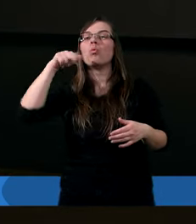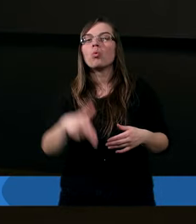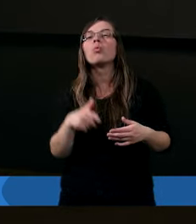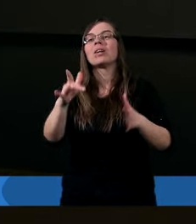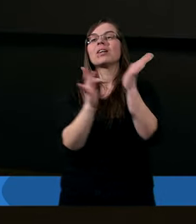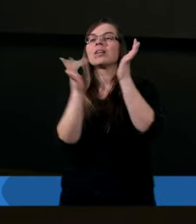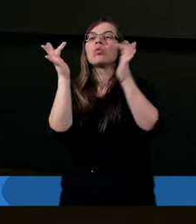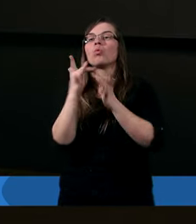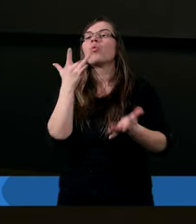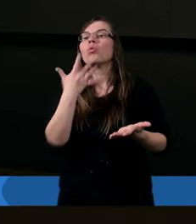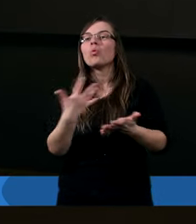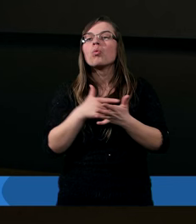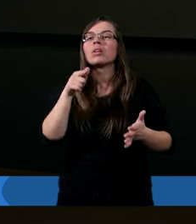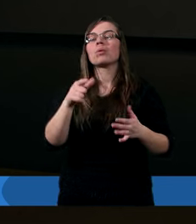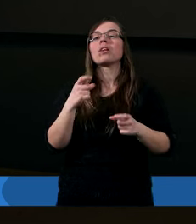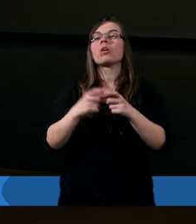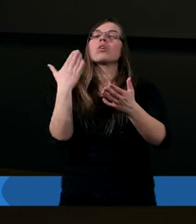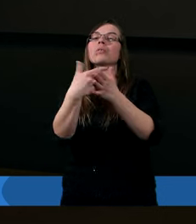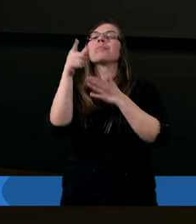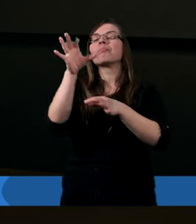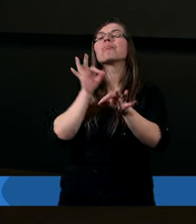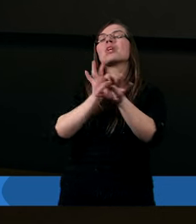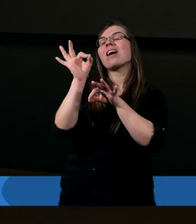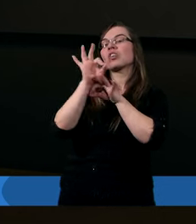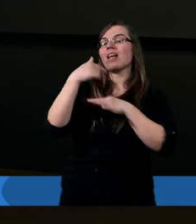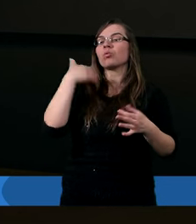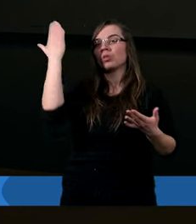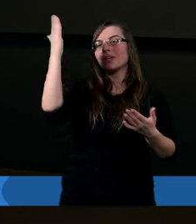to Chrystus powiedział, dlaczego ty mnie prześladujesz?